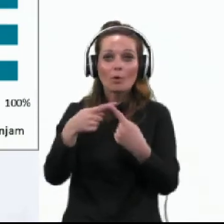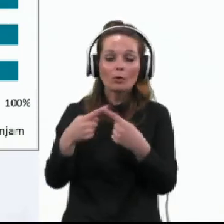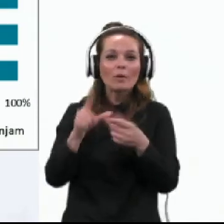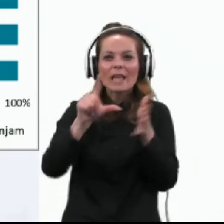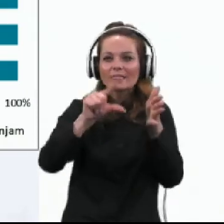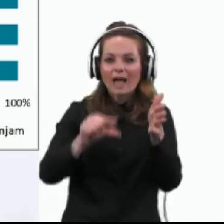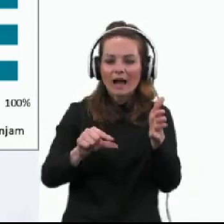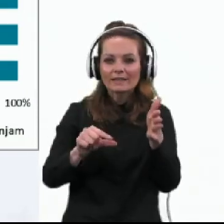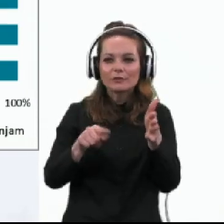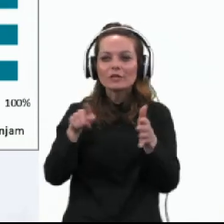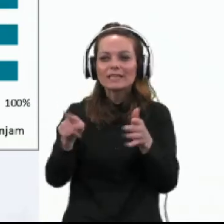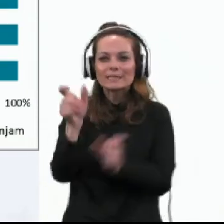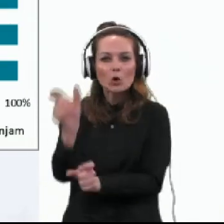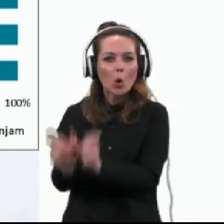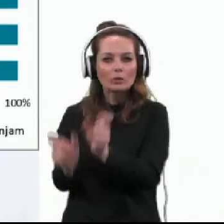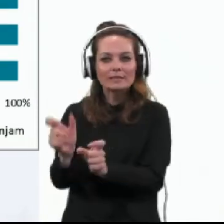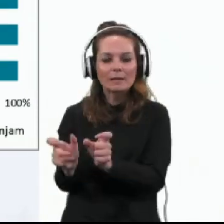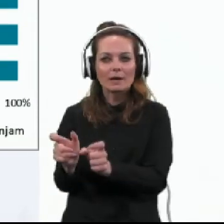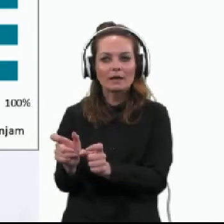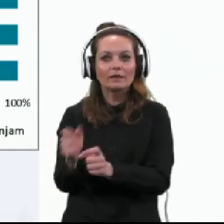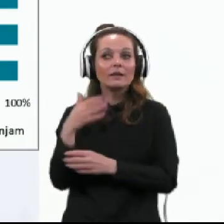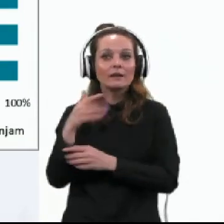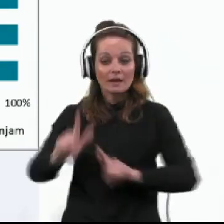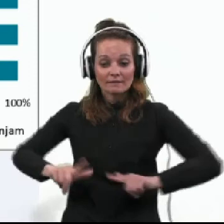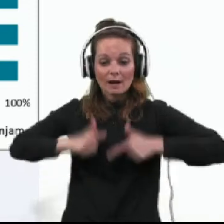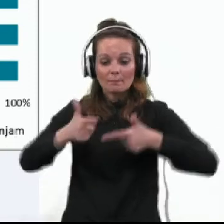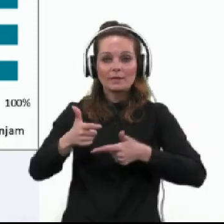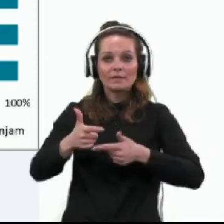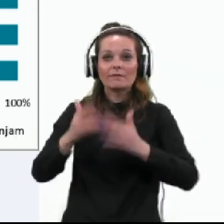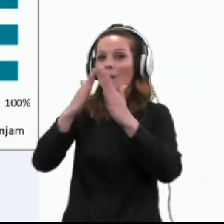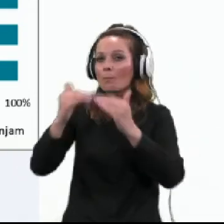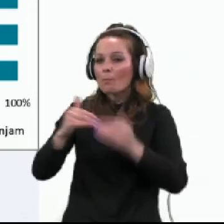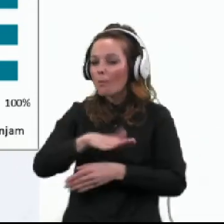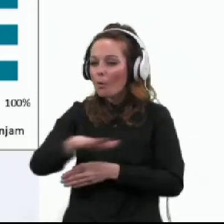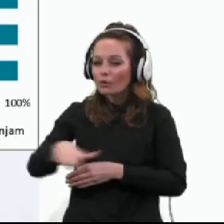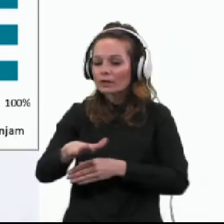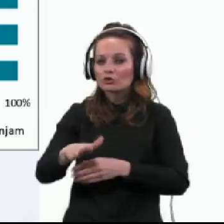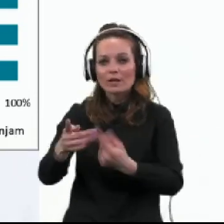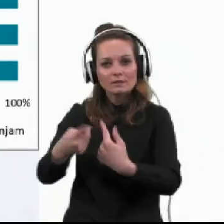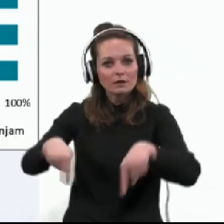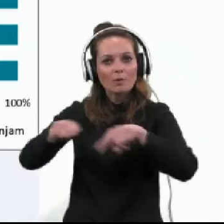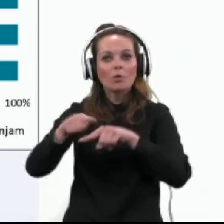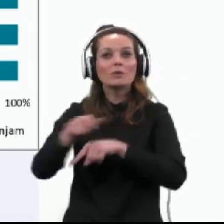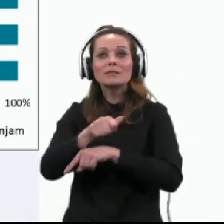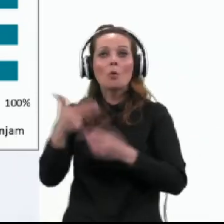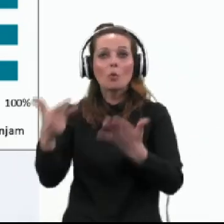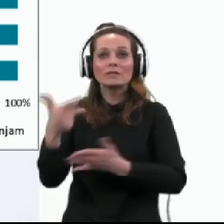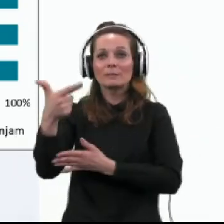najnižji pri tistih osebah, ki bivajo v podeževskem okolju, le 28%,